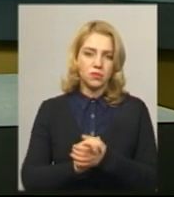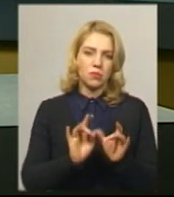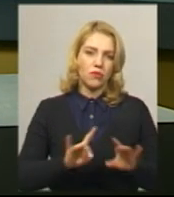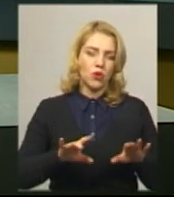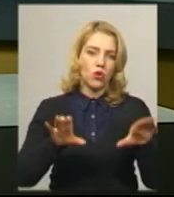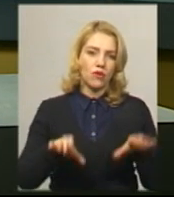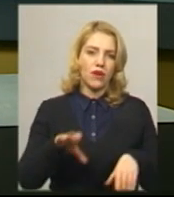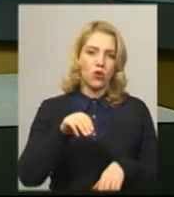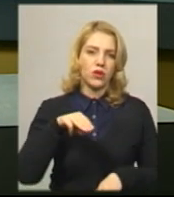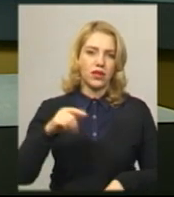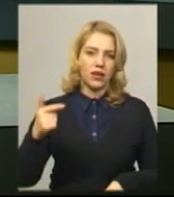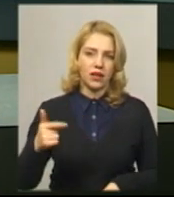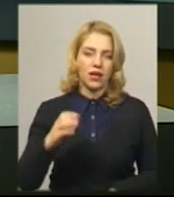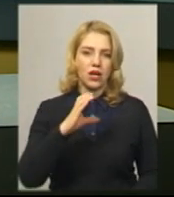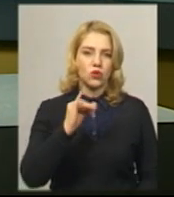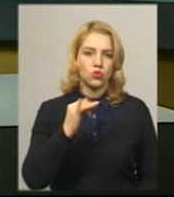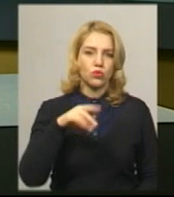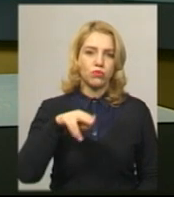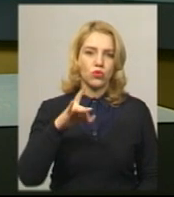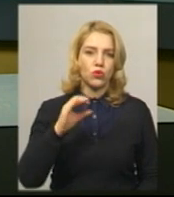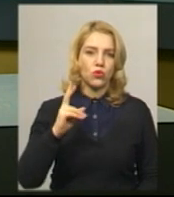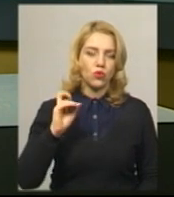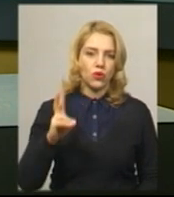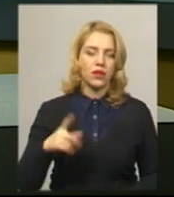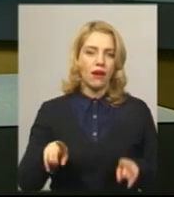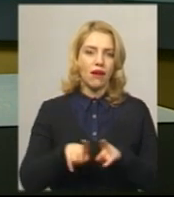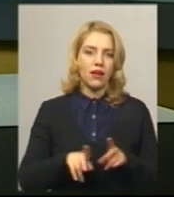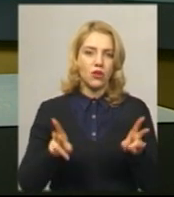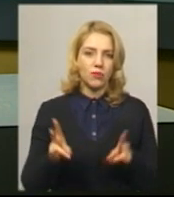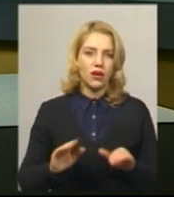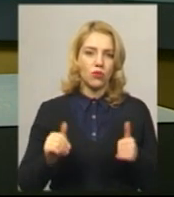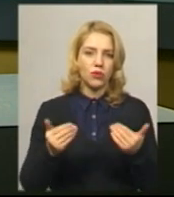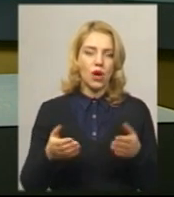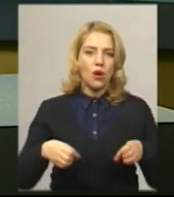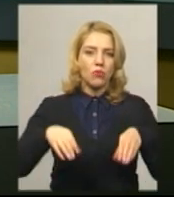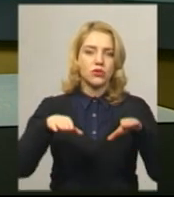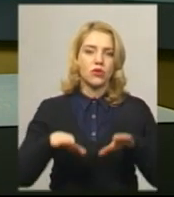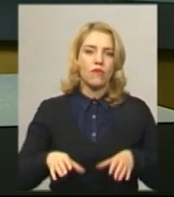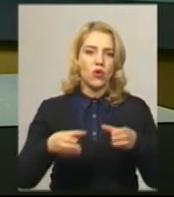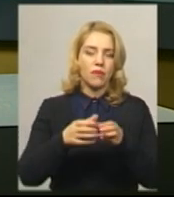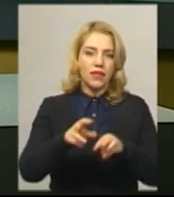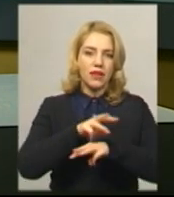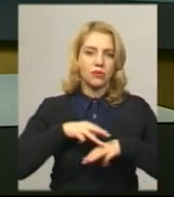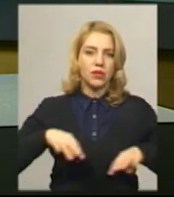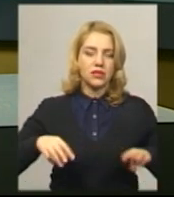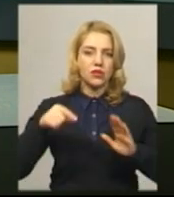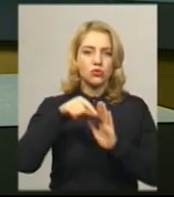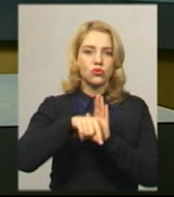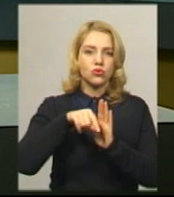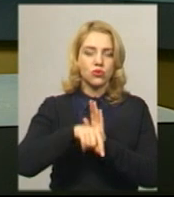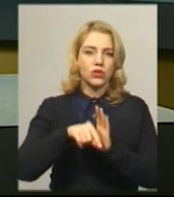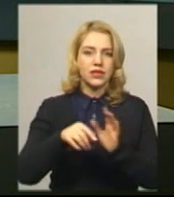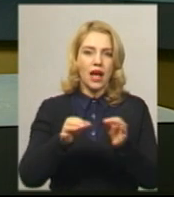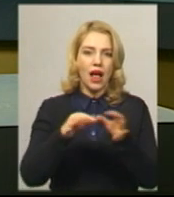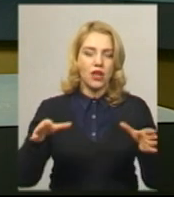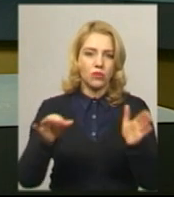ОТГ Нетішина Олександр Супрунюк. За його словами, така необхідність рекомендована постановою Кабінету міністрів. Штосується вона атомних